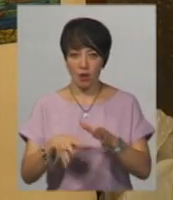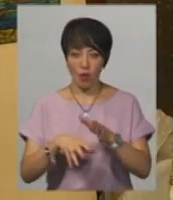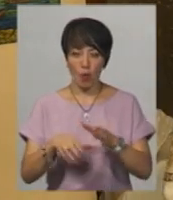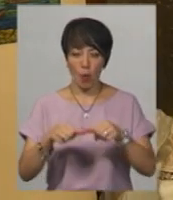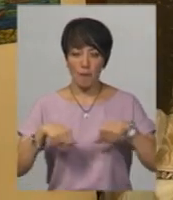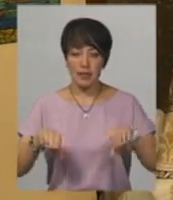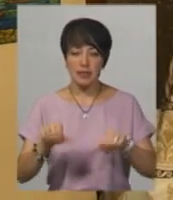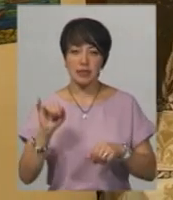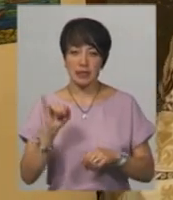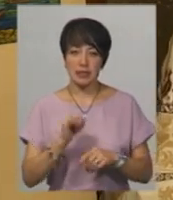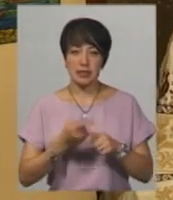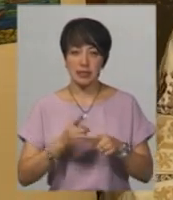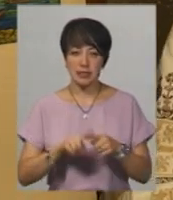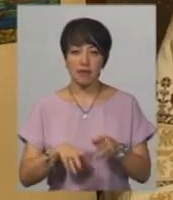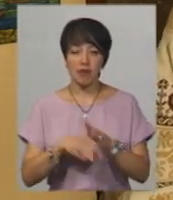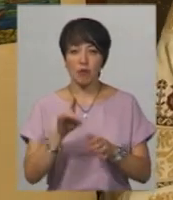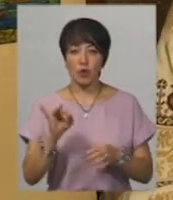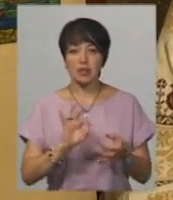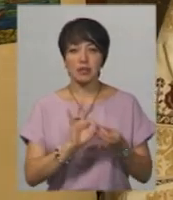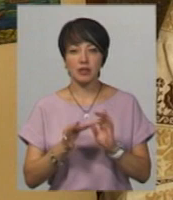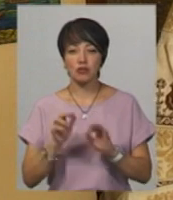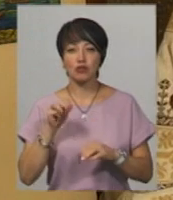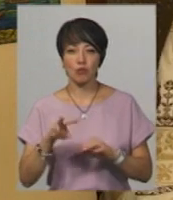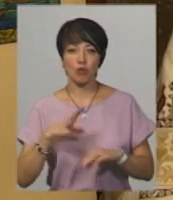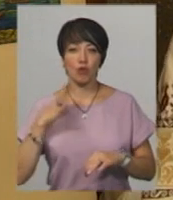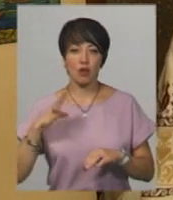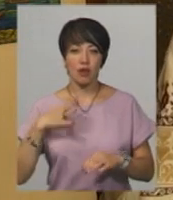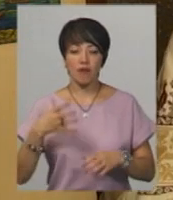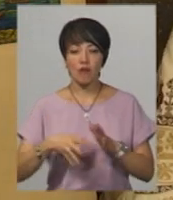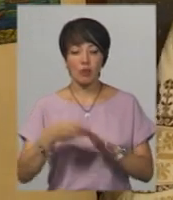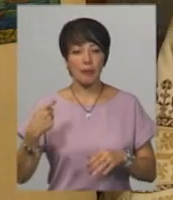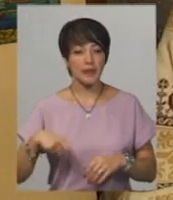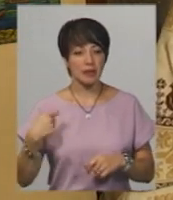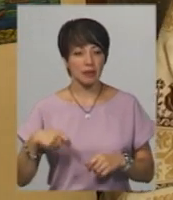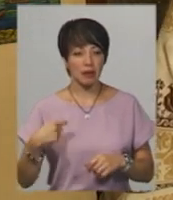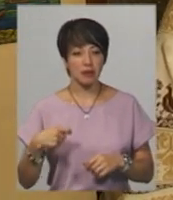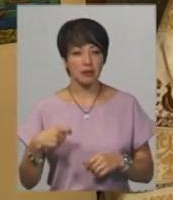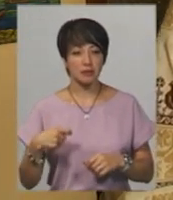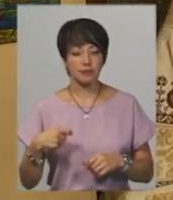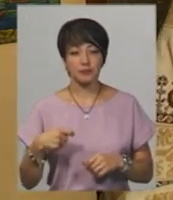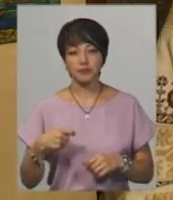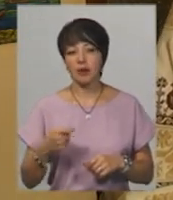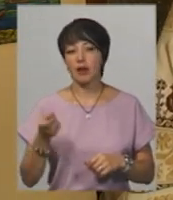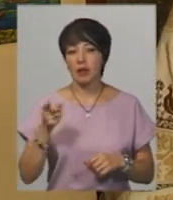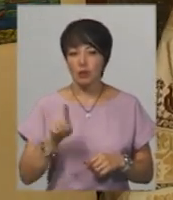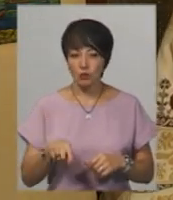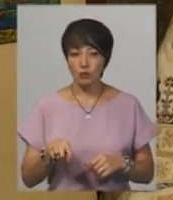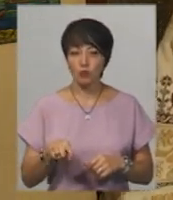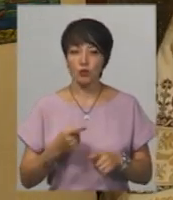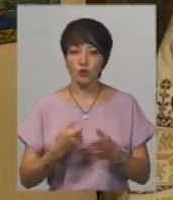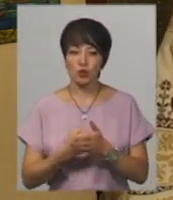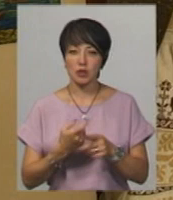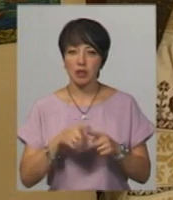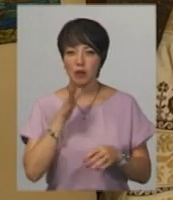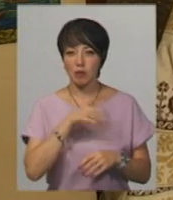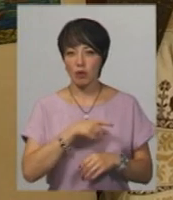комісій, і ці вибори трохи складніші, ніж були вибори президента безпосередньо. Тому до цієї